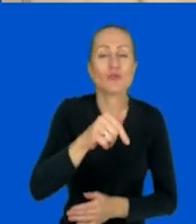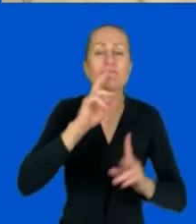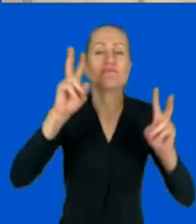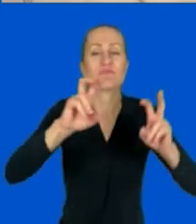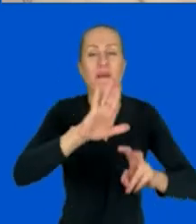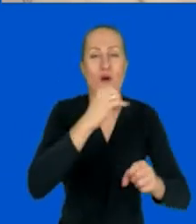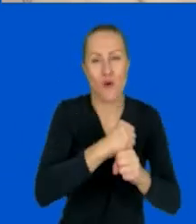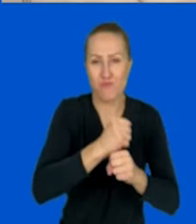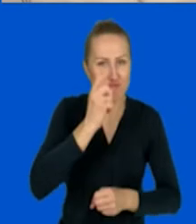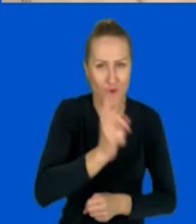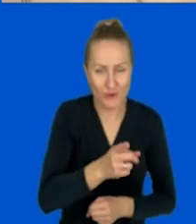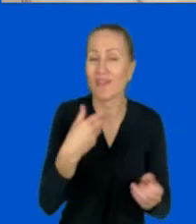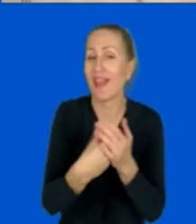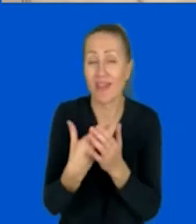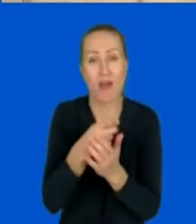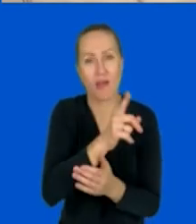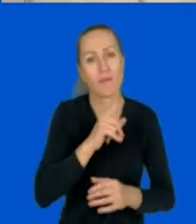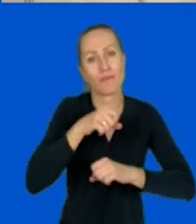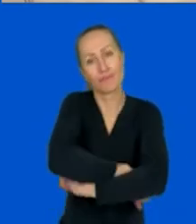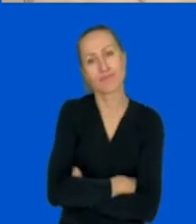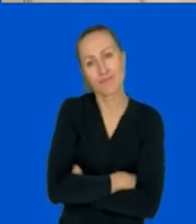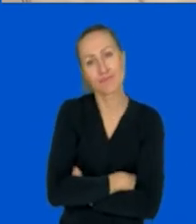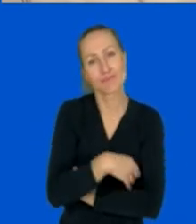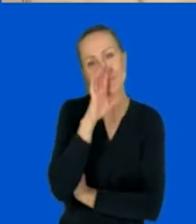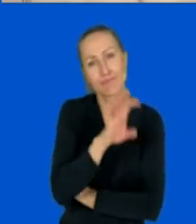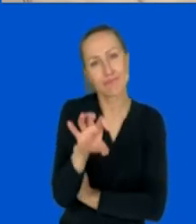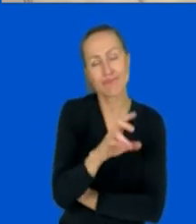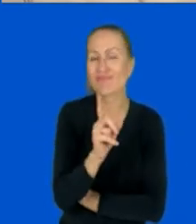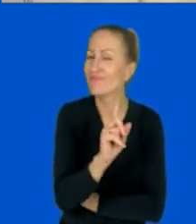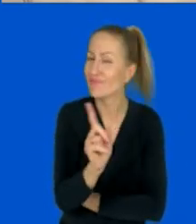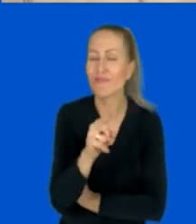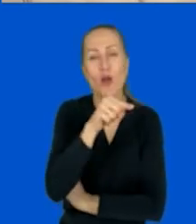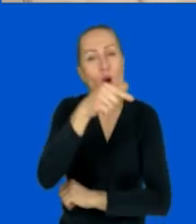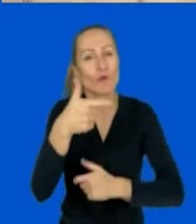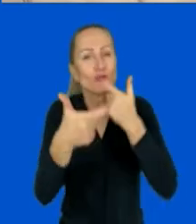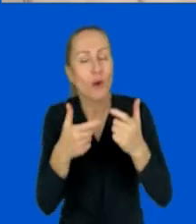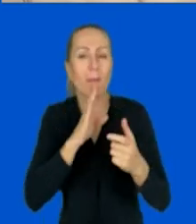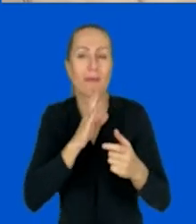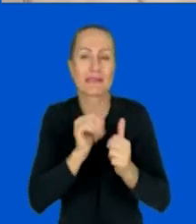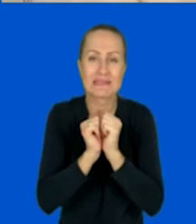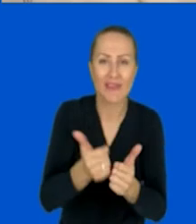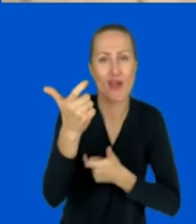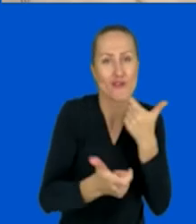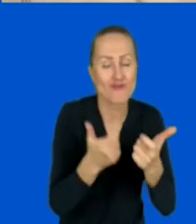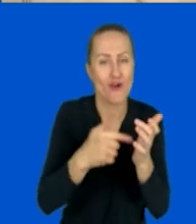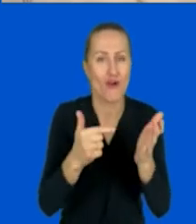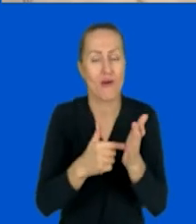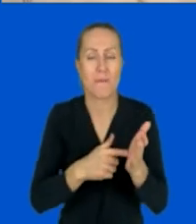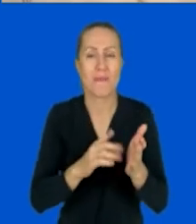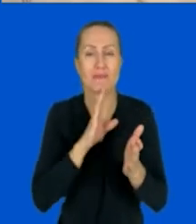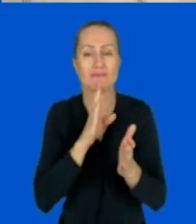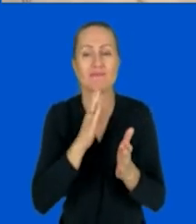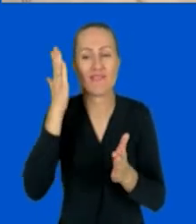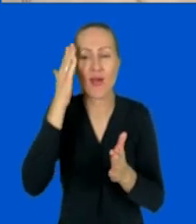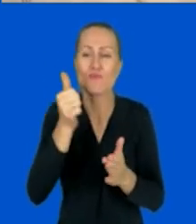tylko żeby wykonywali również jakieś zadania. Najlepiej właśnie w grupach. Najlepiej, żeby było to jakieś konkretne zadanie